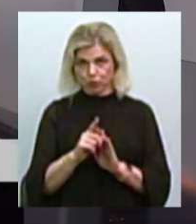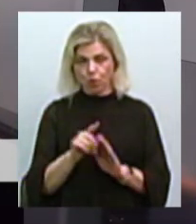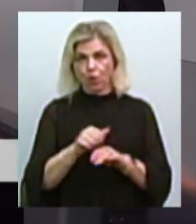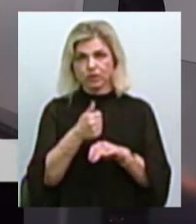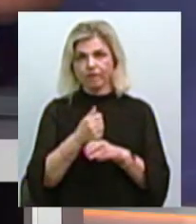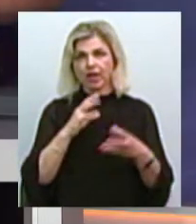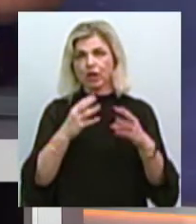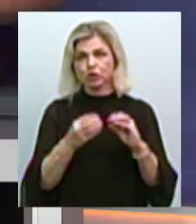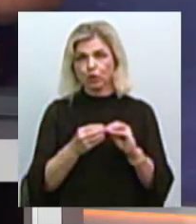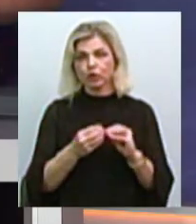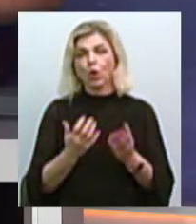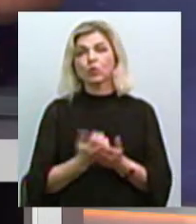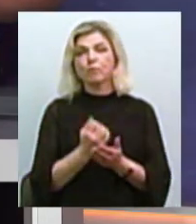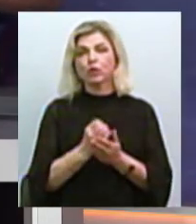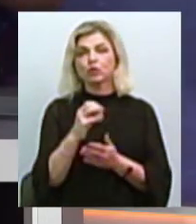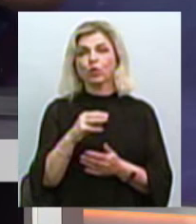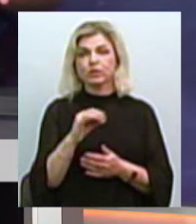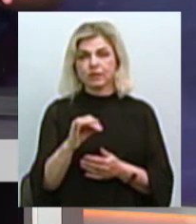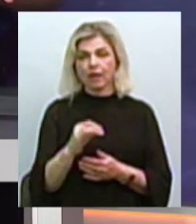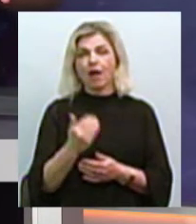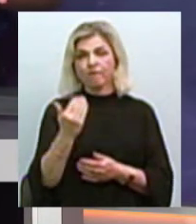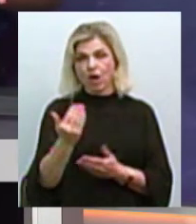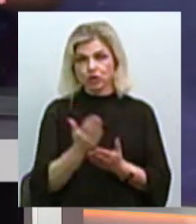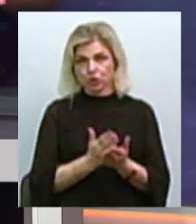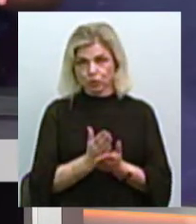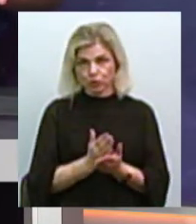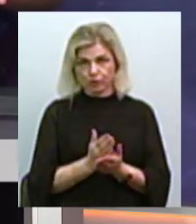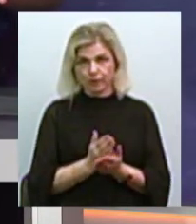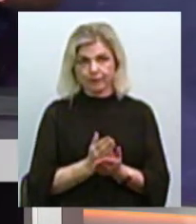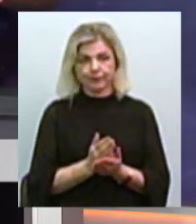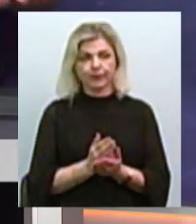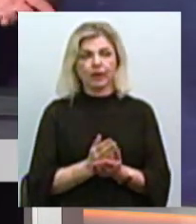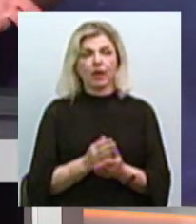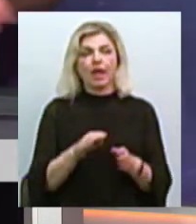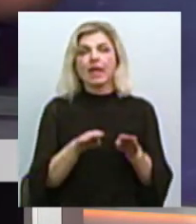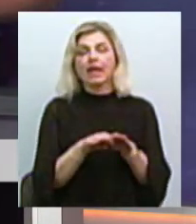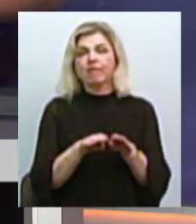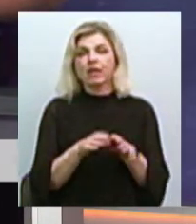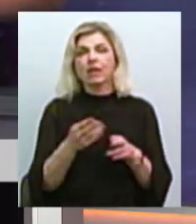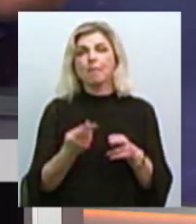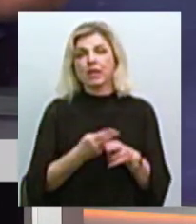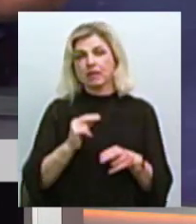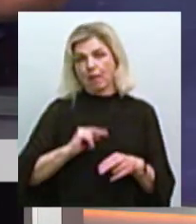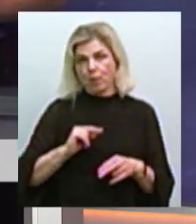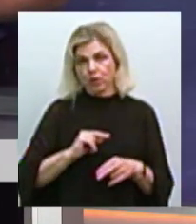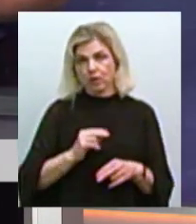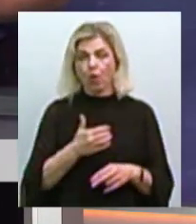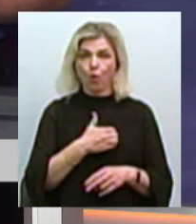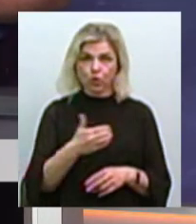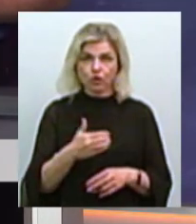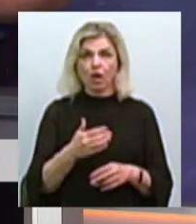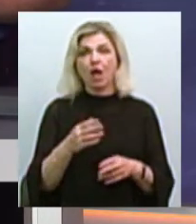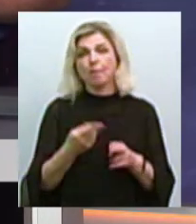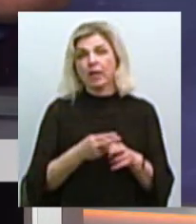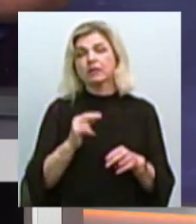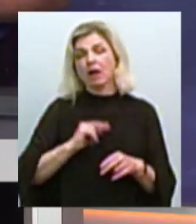результат успішності діяльності вашої служби – один з основних показників соціально-економічного здоров'я держави і регіону – рівень безробіття. Хоча безробіття є природним явищем в